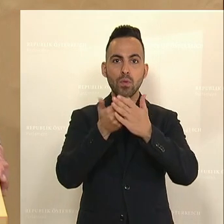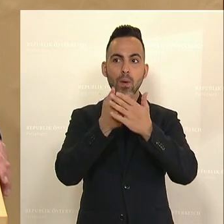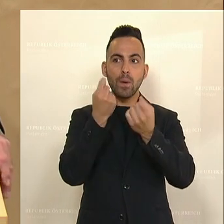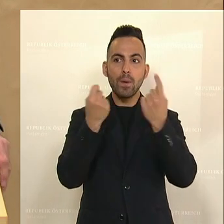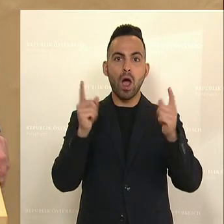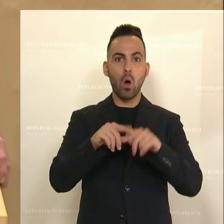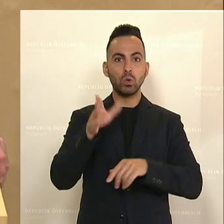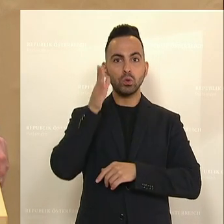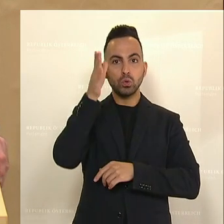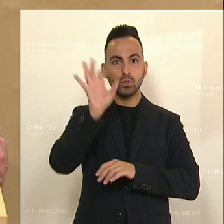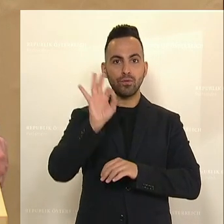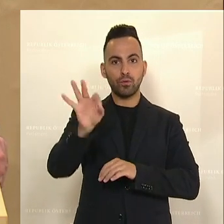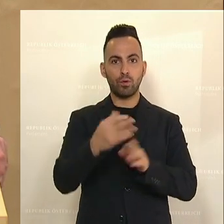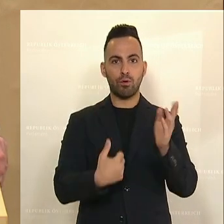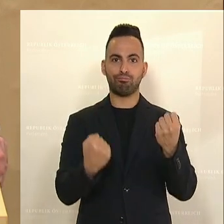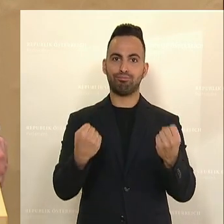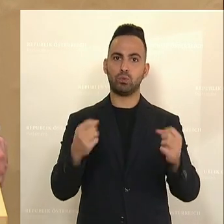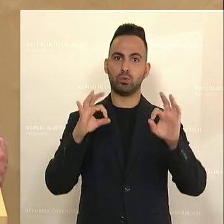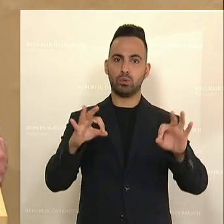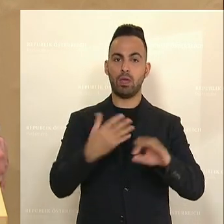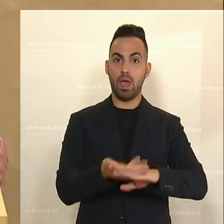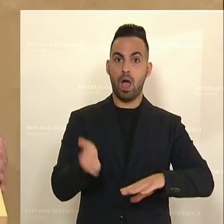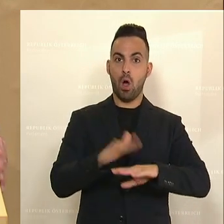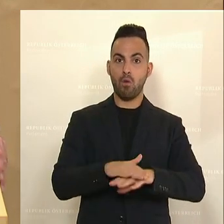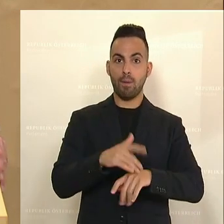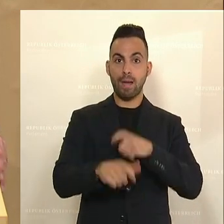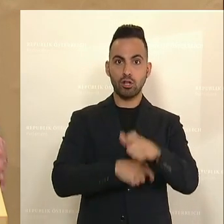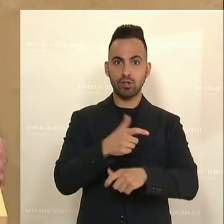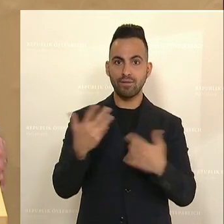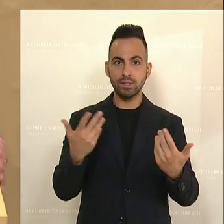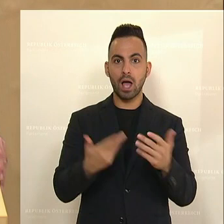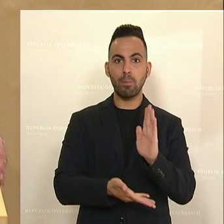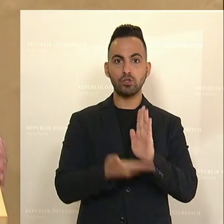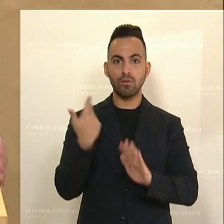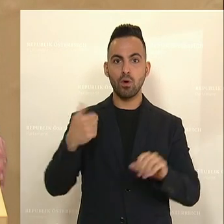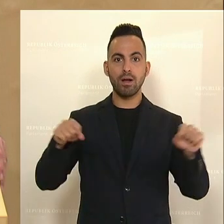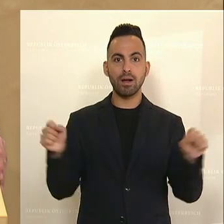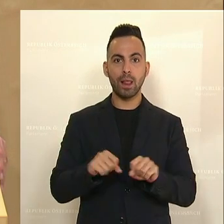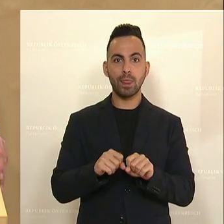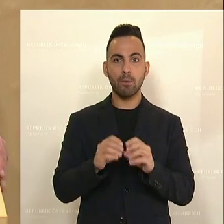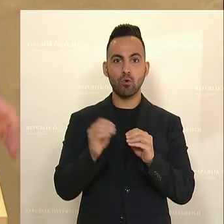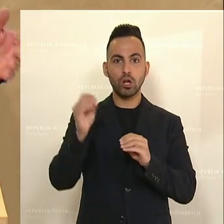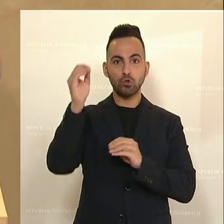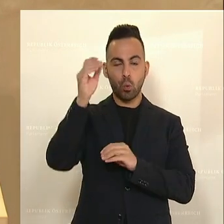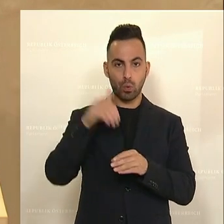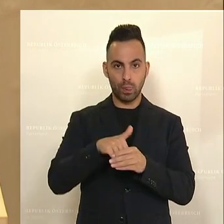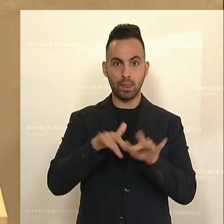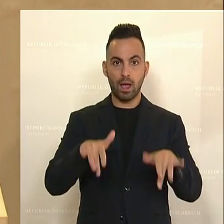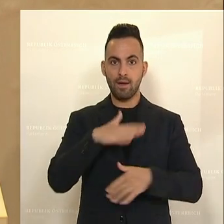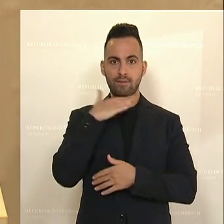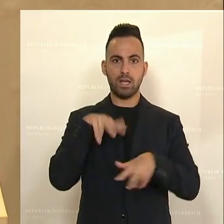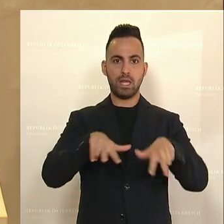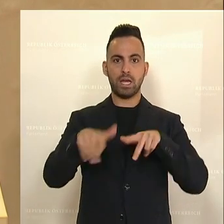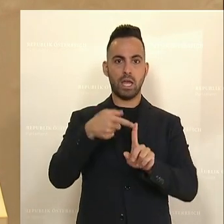aufstellt für die Zukunft. Ein weiterer Meilenstein ist die Abschaffung der kalten Progression. Sie wurde ja von vielen